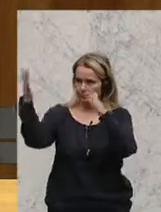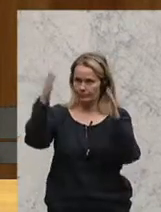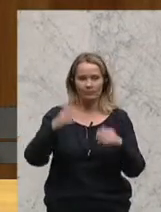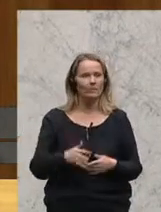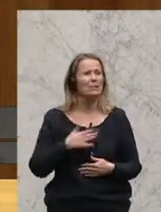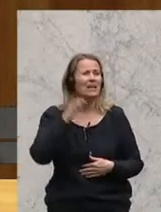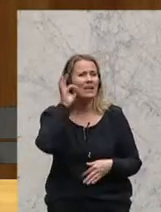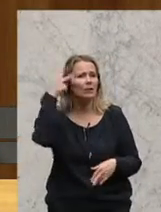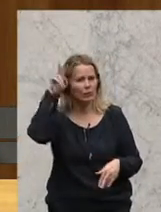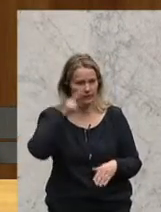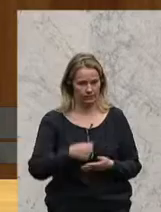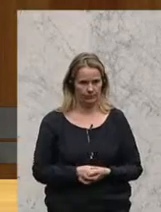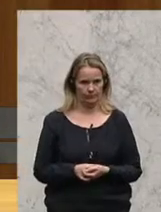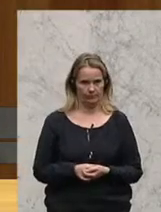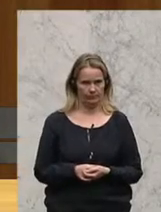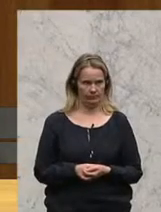Damen und Herren,